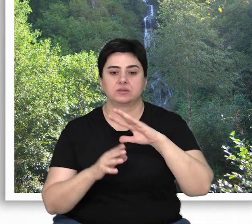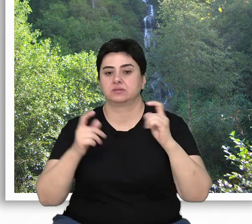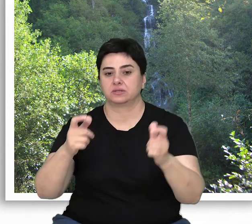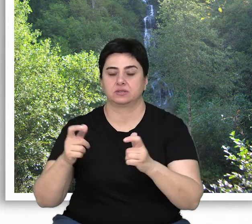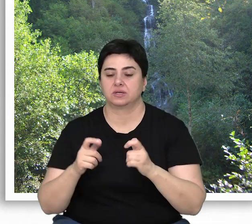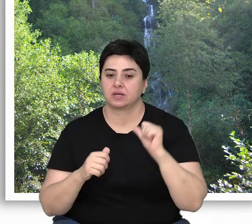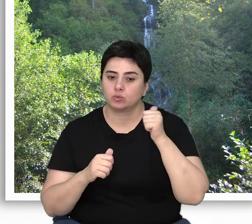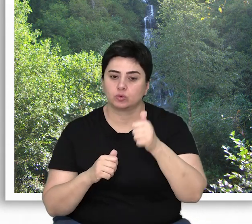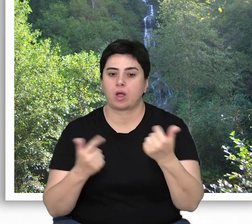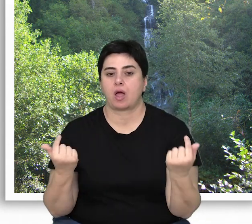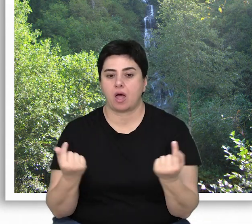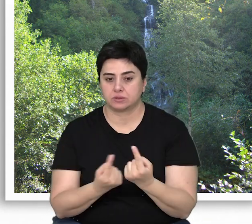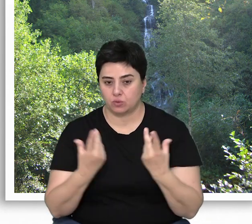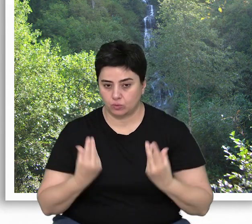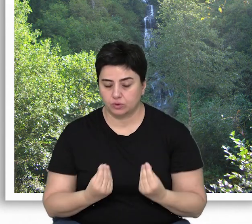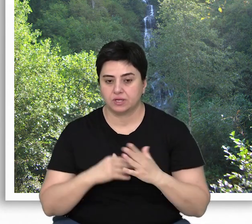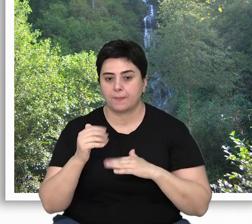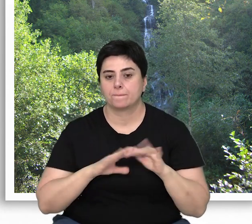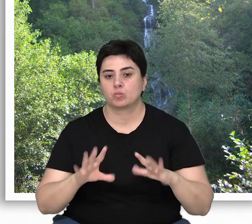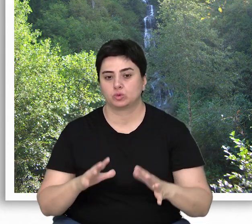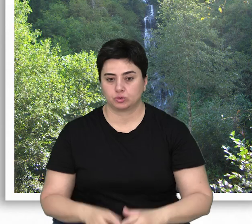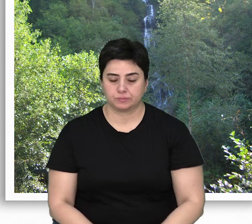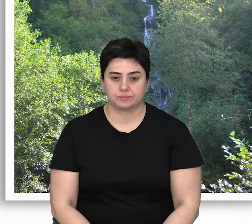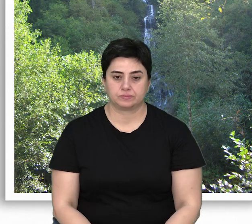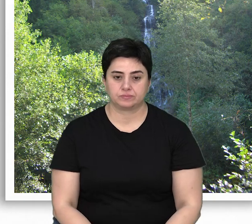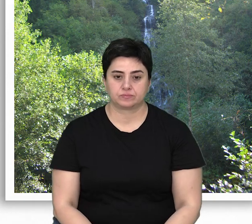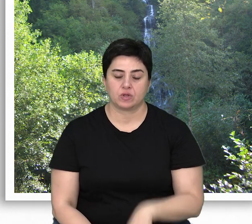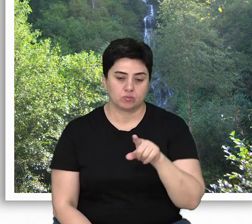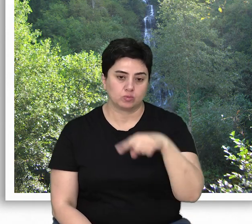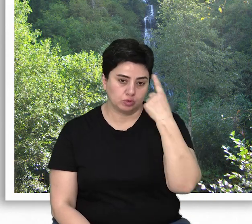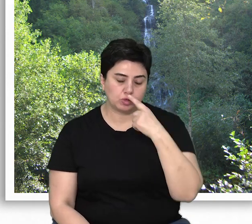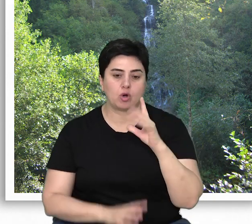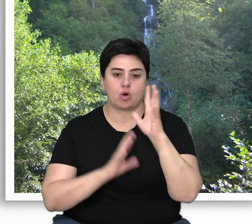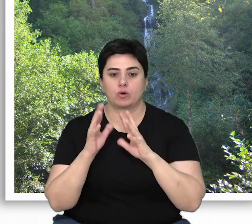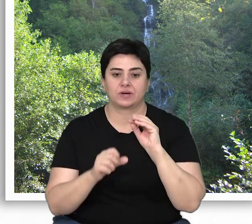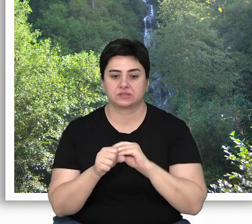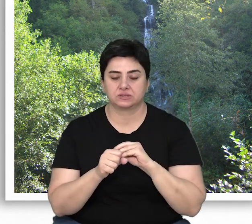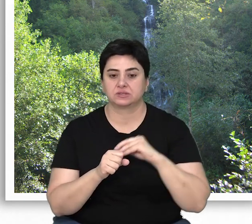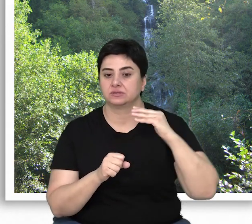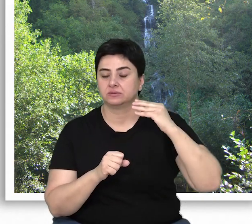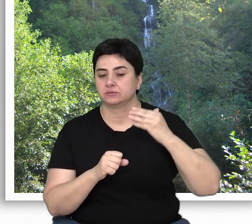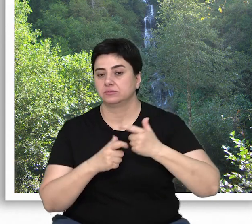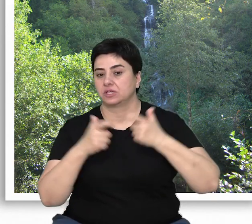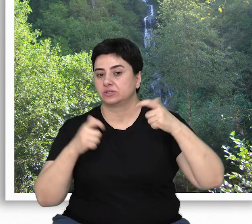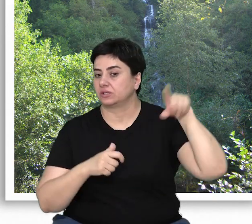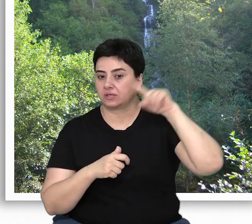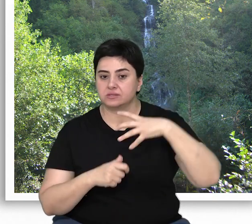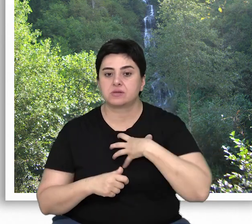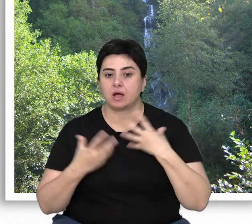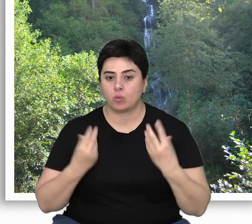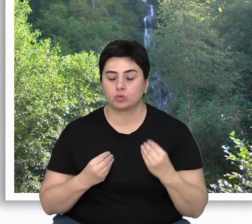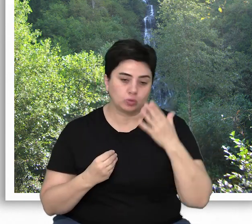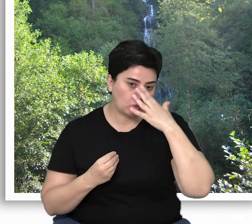kapladığı alanlar her geçen gün azalmakta ve yapıları bozulmaktadır. Bu yüzden ormancılıkta ileri ülkelerin çoğu,